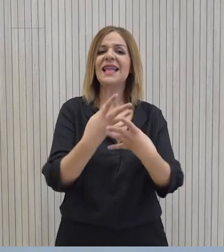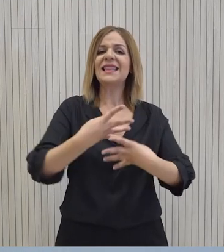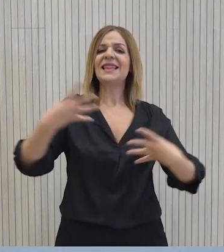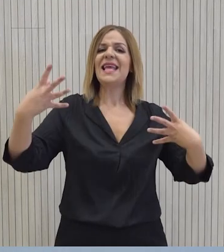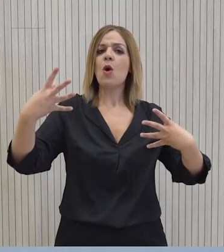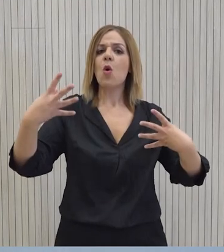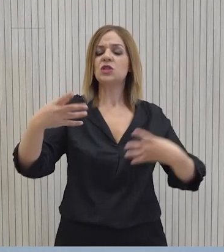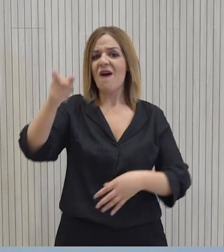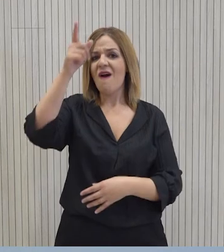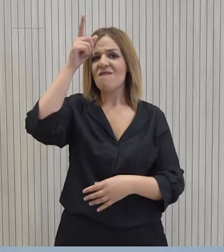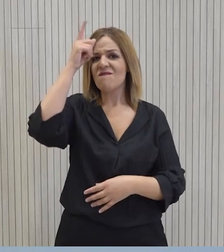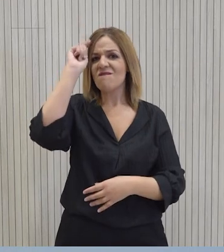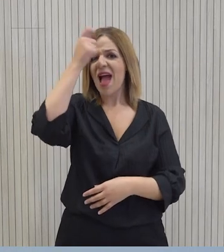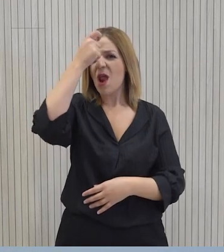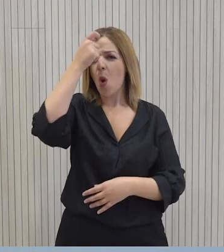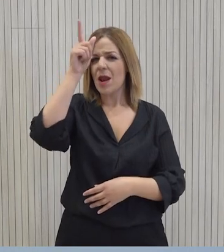Βερολίν.